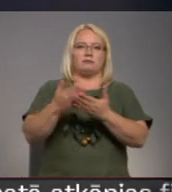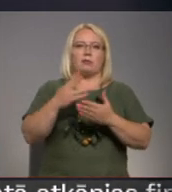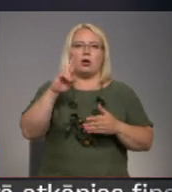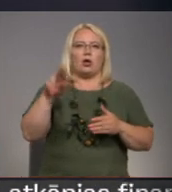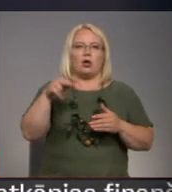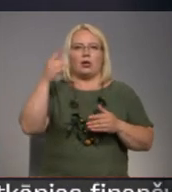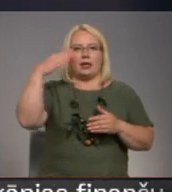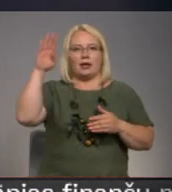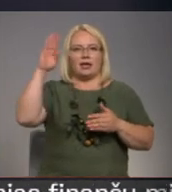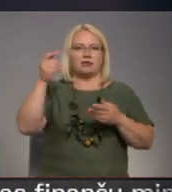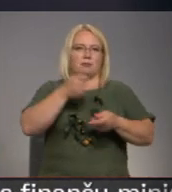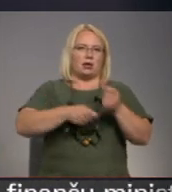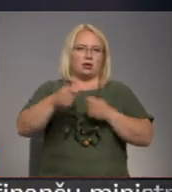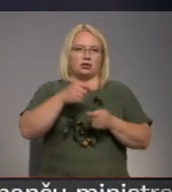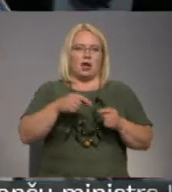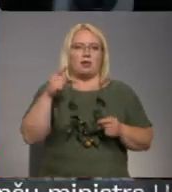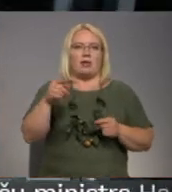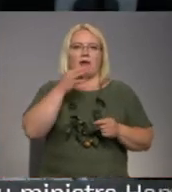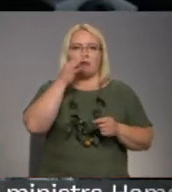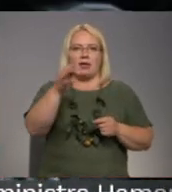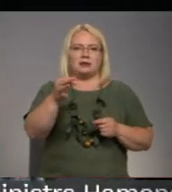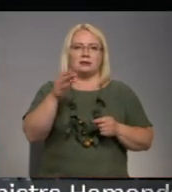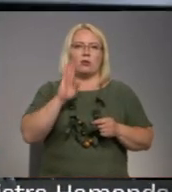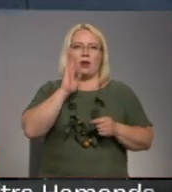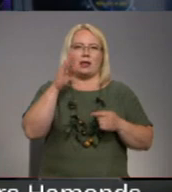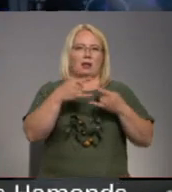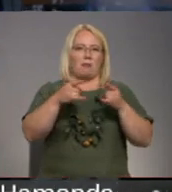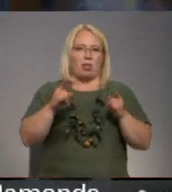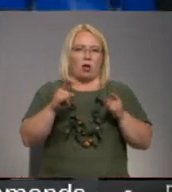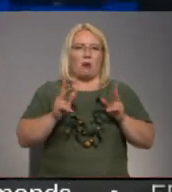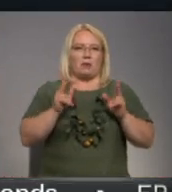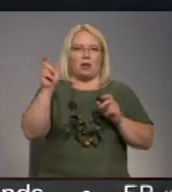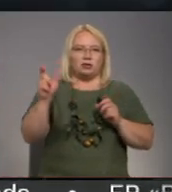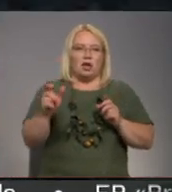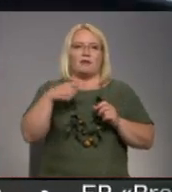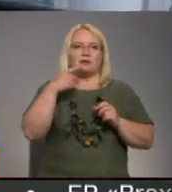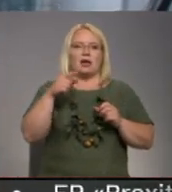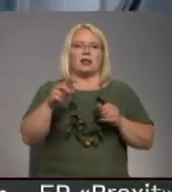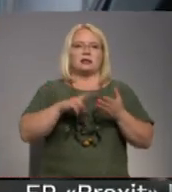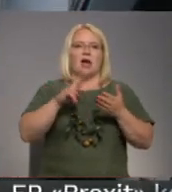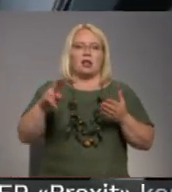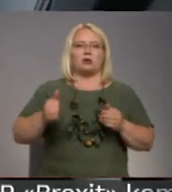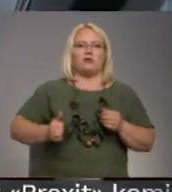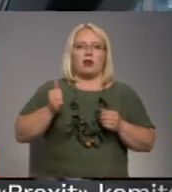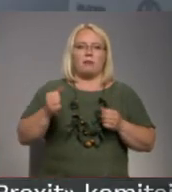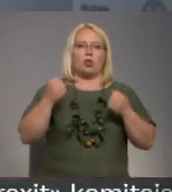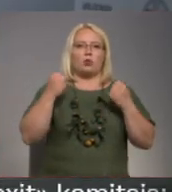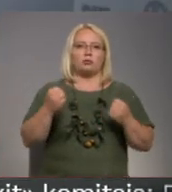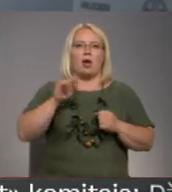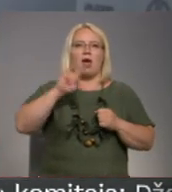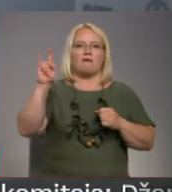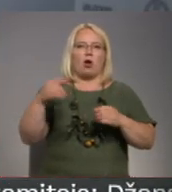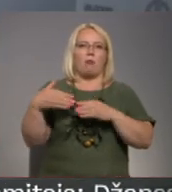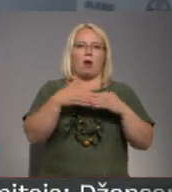vadītājs Martins Gauss raidījumam rīta panurām uzsver, ka šādi līdzekļi ļaus uzņēmumam drošāk nostiprināties avio pārvadājumu tirgū.